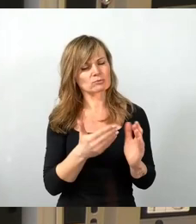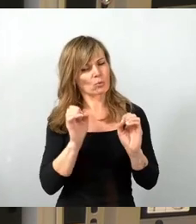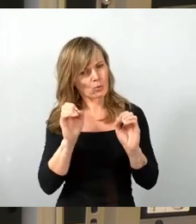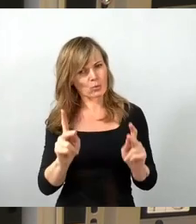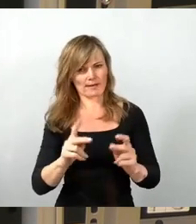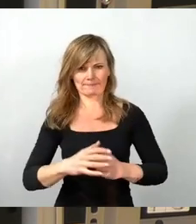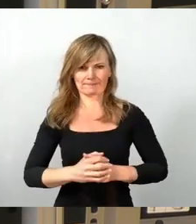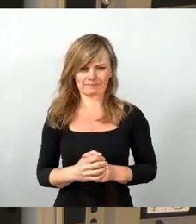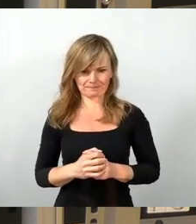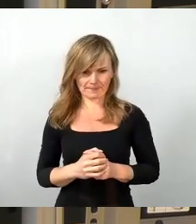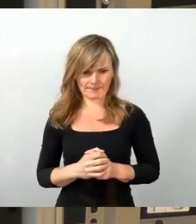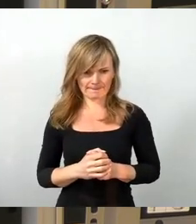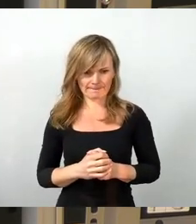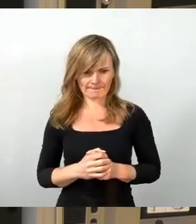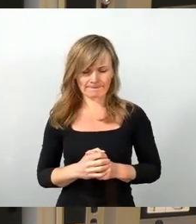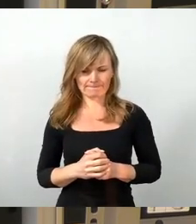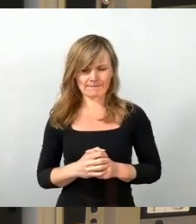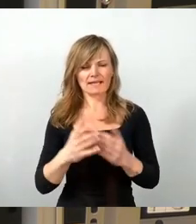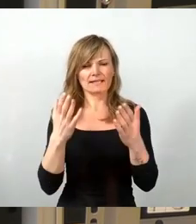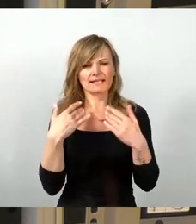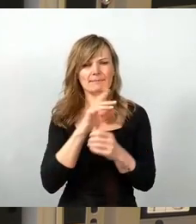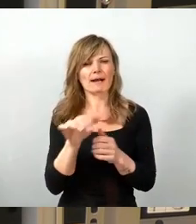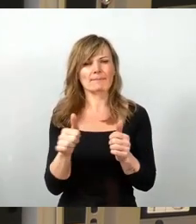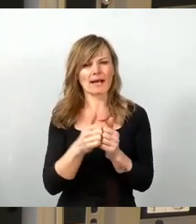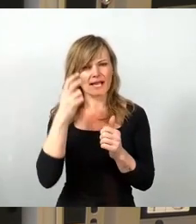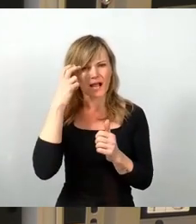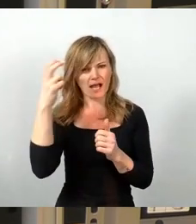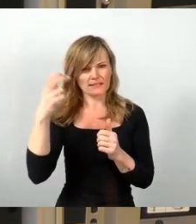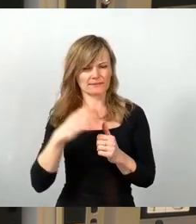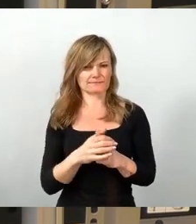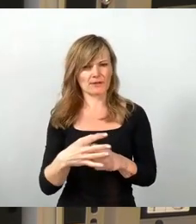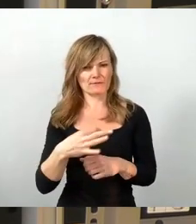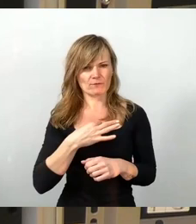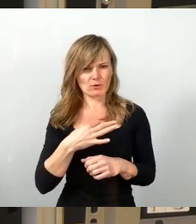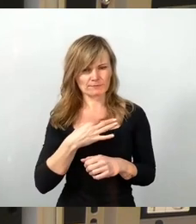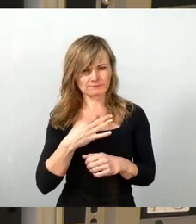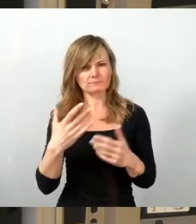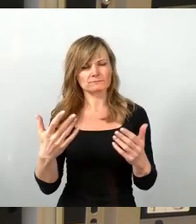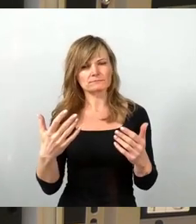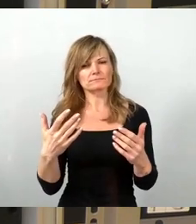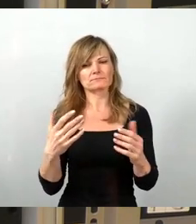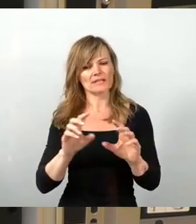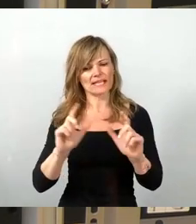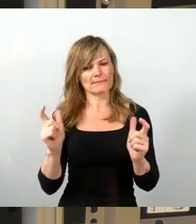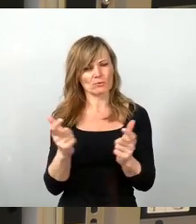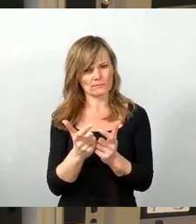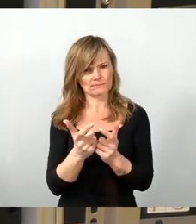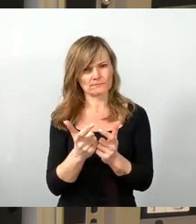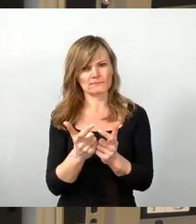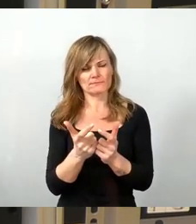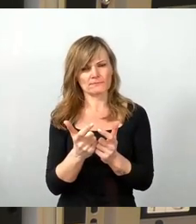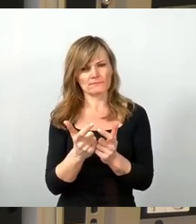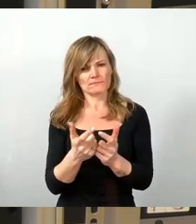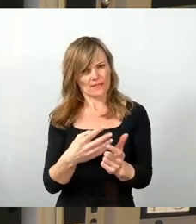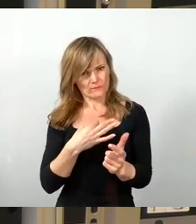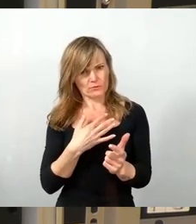Der Klimabeirat ist ein Gremium für uns als Stadträtinnen und Stadträte, als Stadträt als Ganzes, der